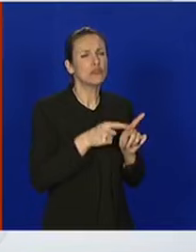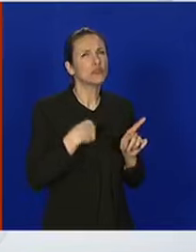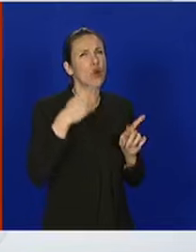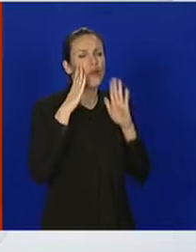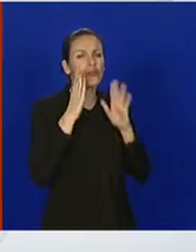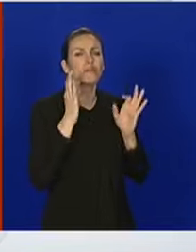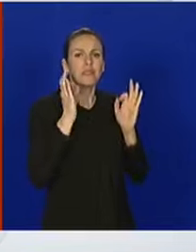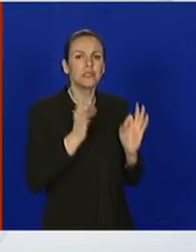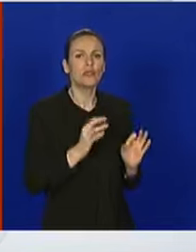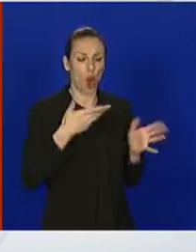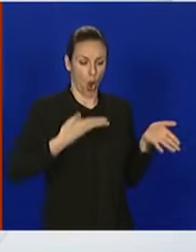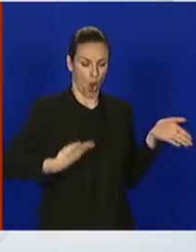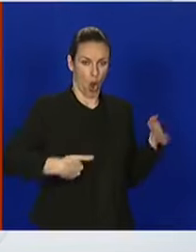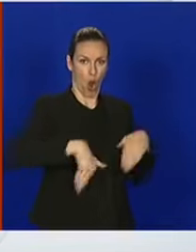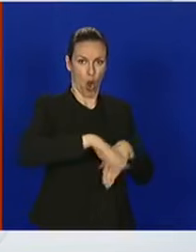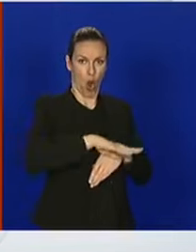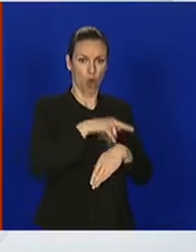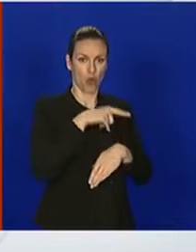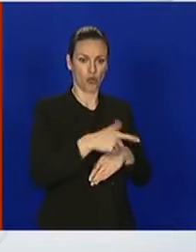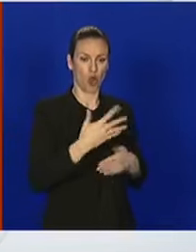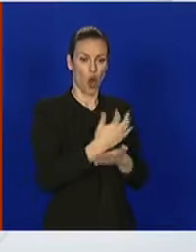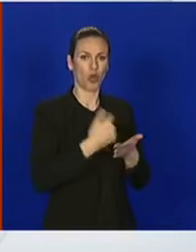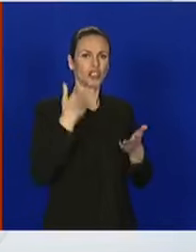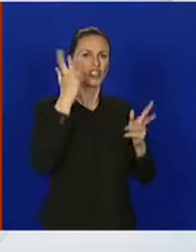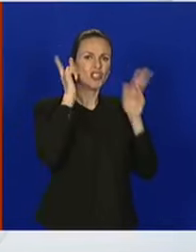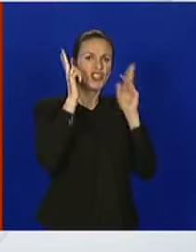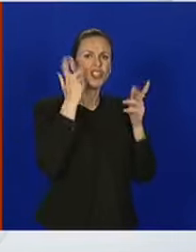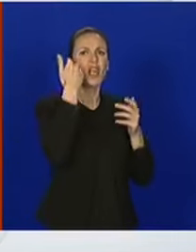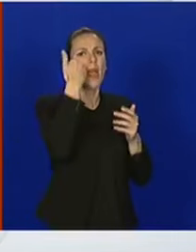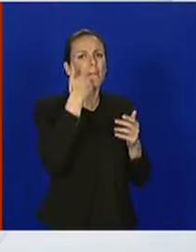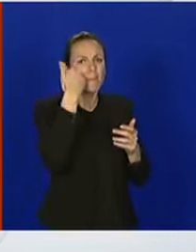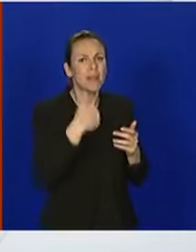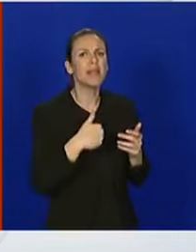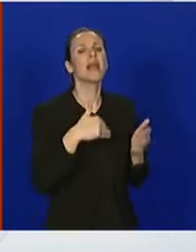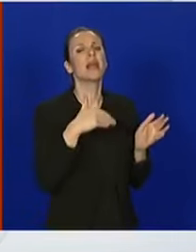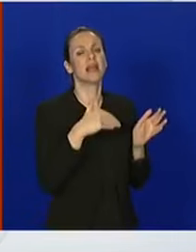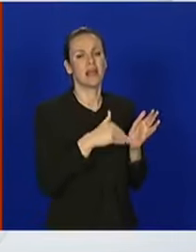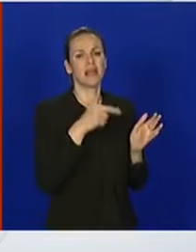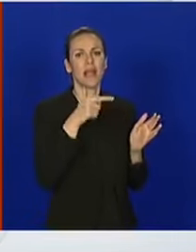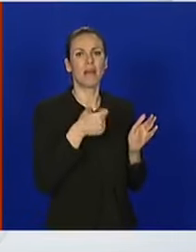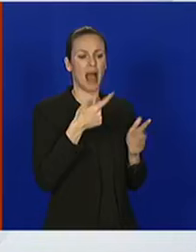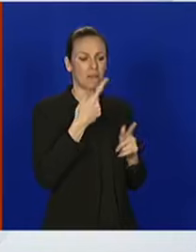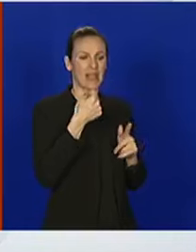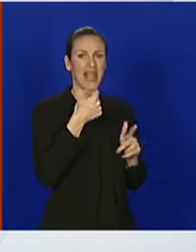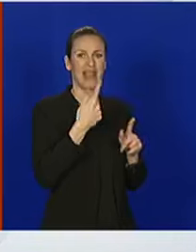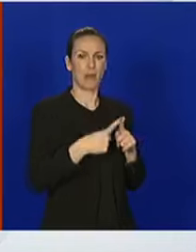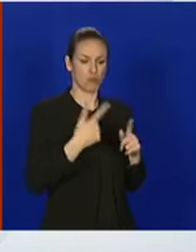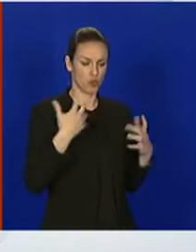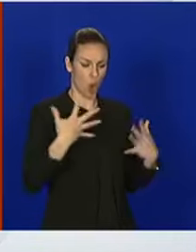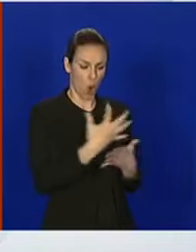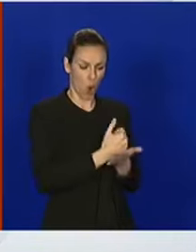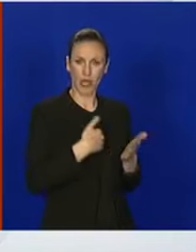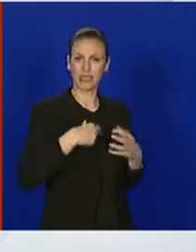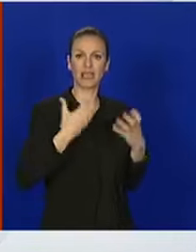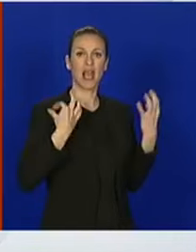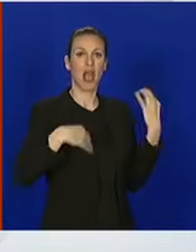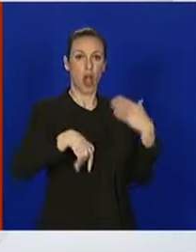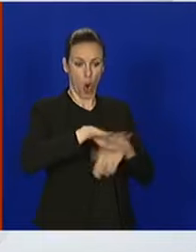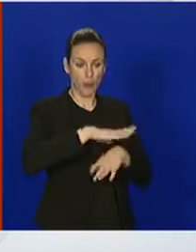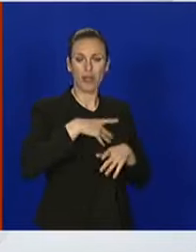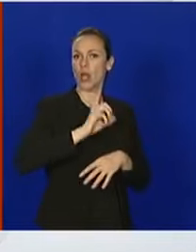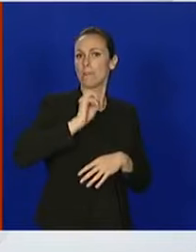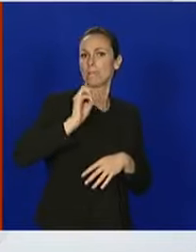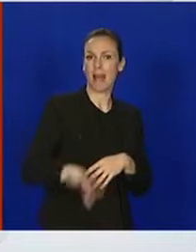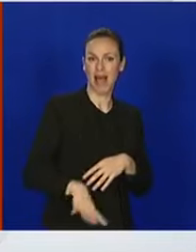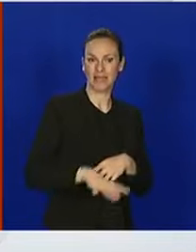da će ogrtač koji se koristi prilikom šišanja i brijanja trebati biti za jednokratnu upotrebu, a ne za višekratnu, koje što je to